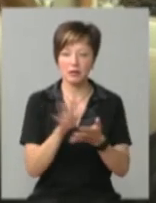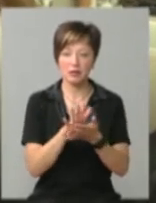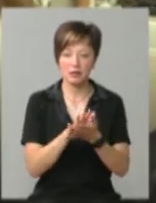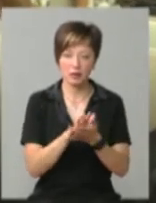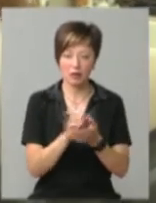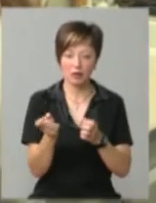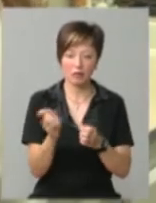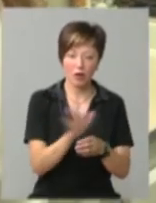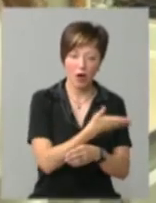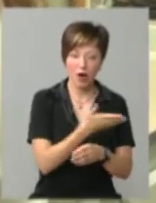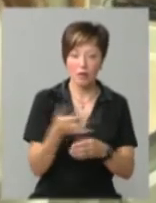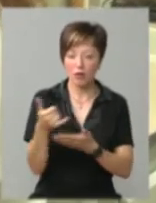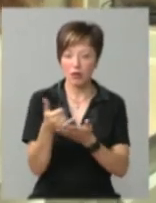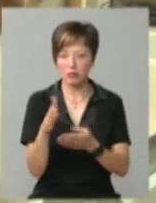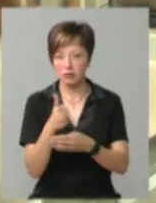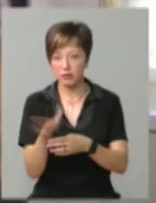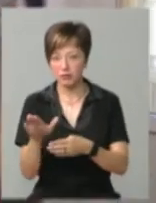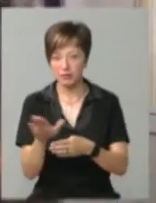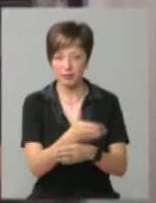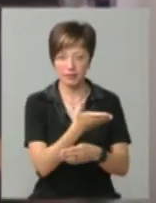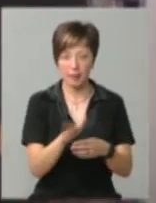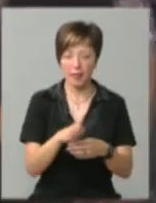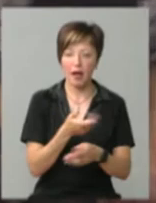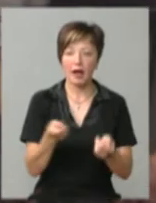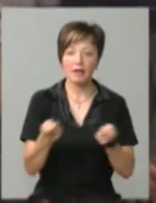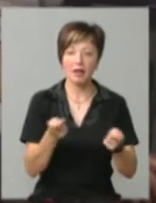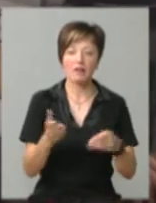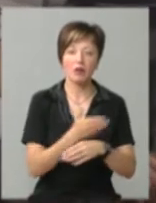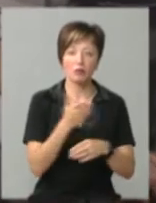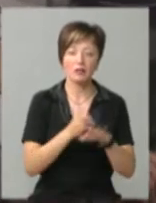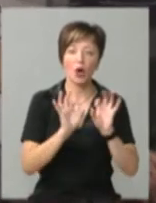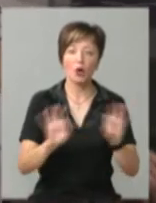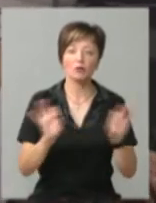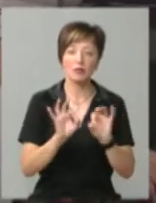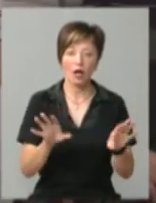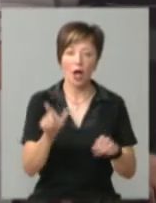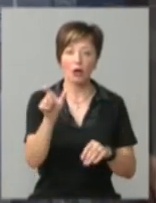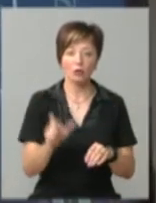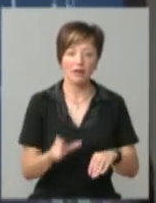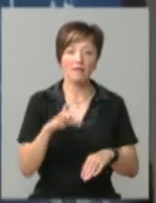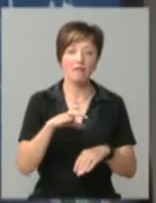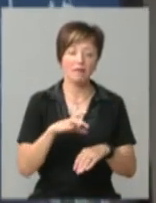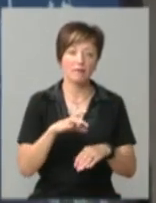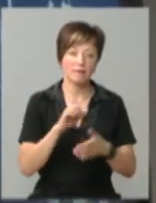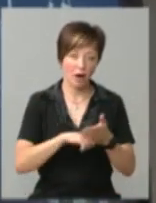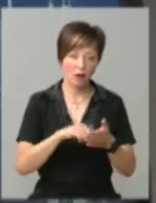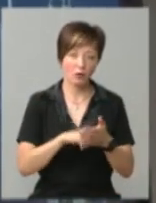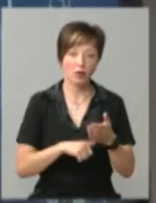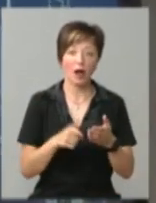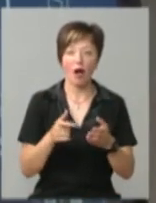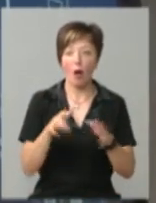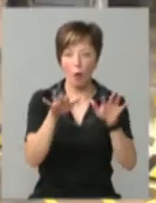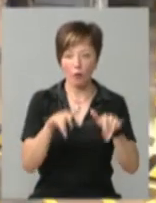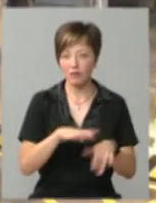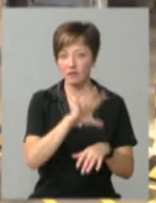домішку крему, олійну домішку крему. Керівник виробництва Віктор Котік розповідає, людський фактор завдяки комп'ютеризації знівелювали,